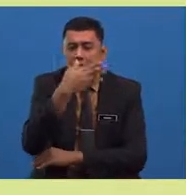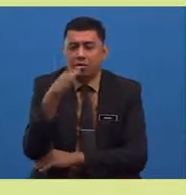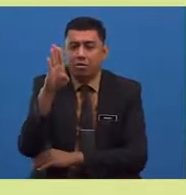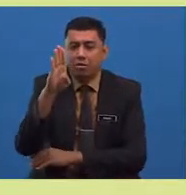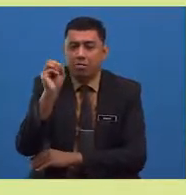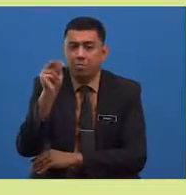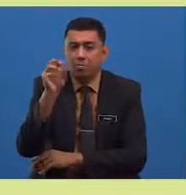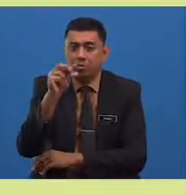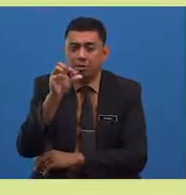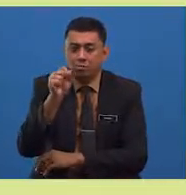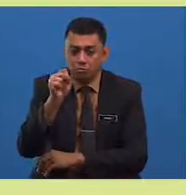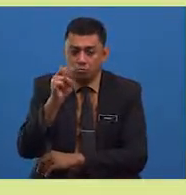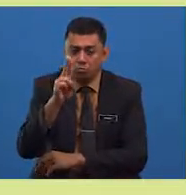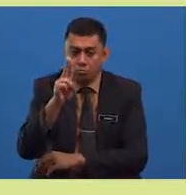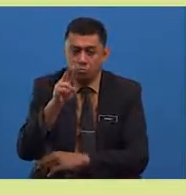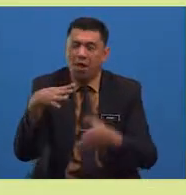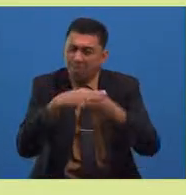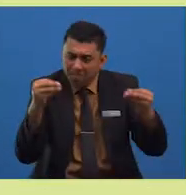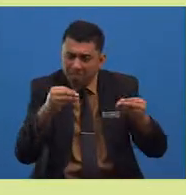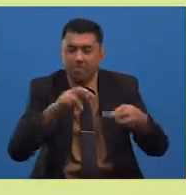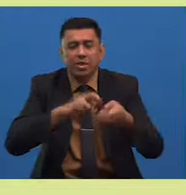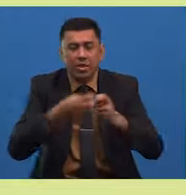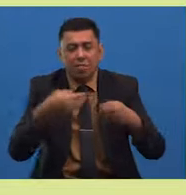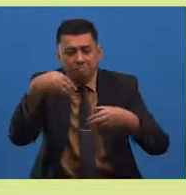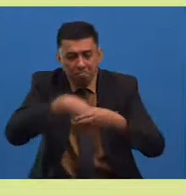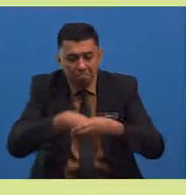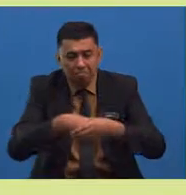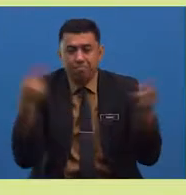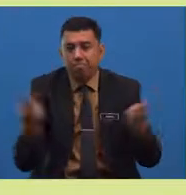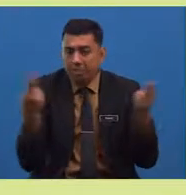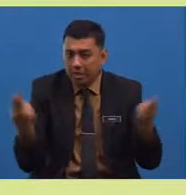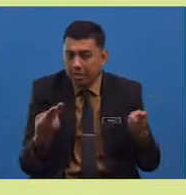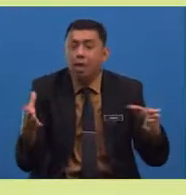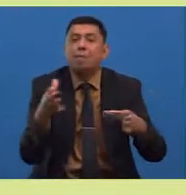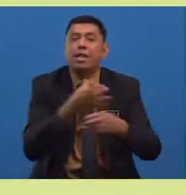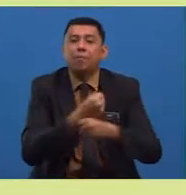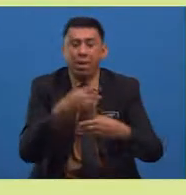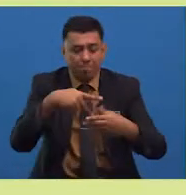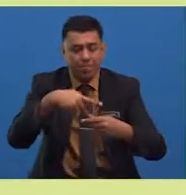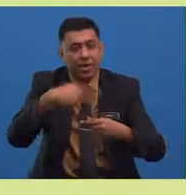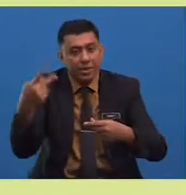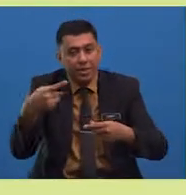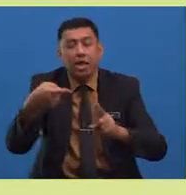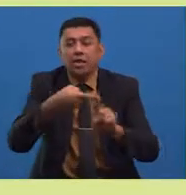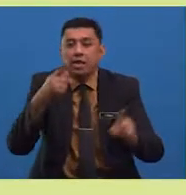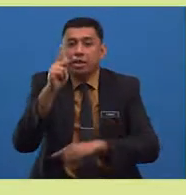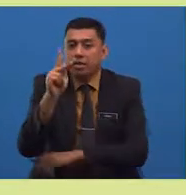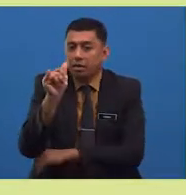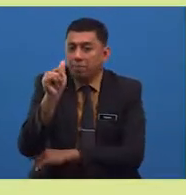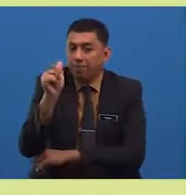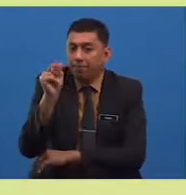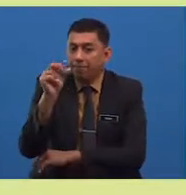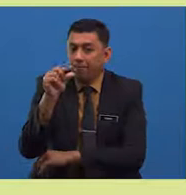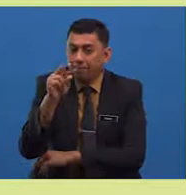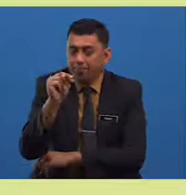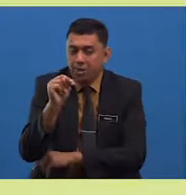masalah dalam usahanya. Mendapatkan padi dari kayangan untuk